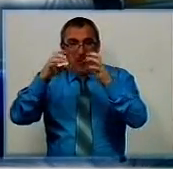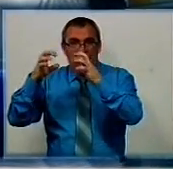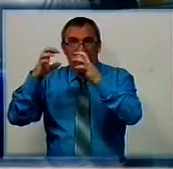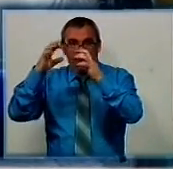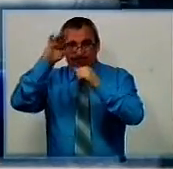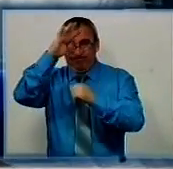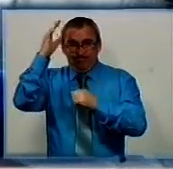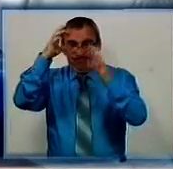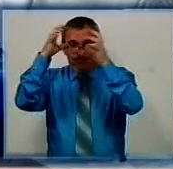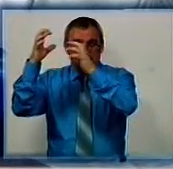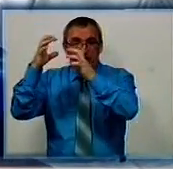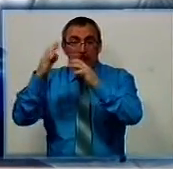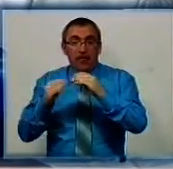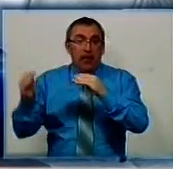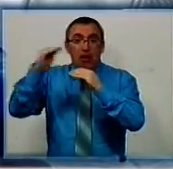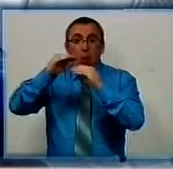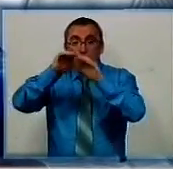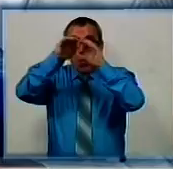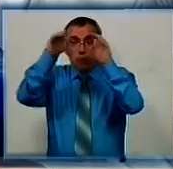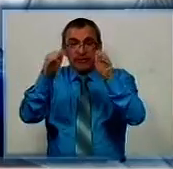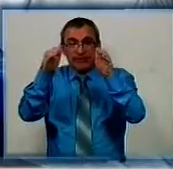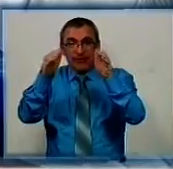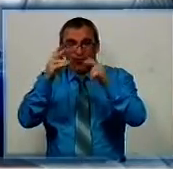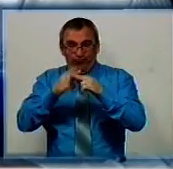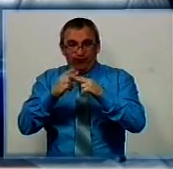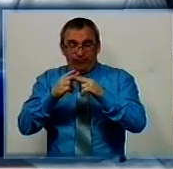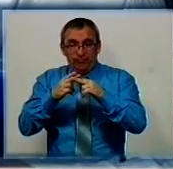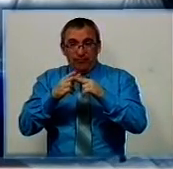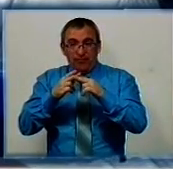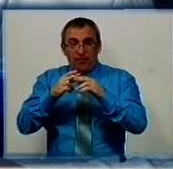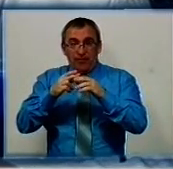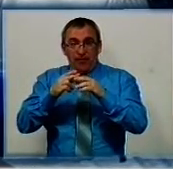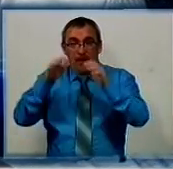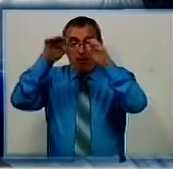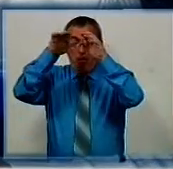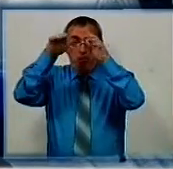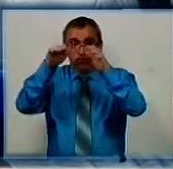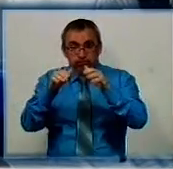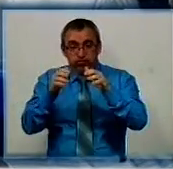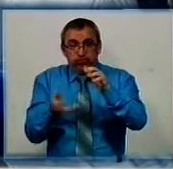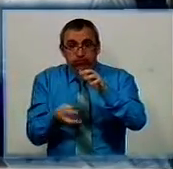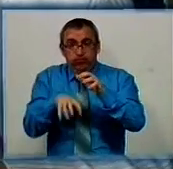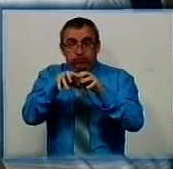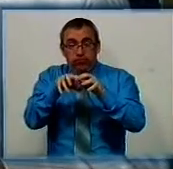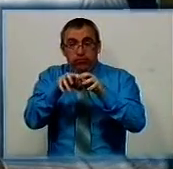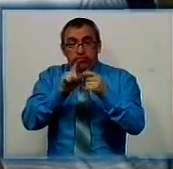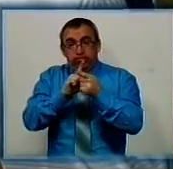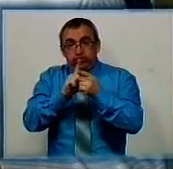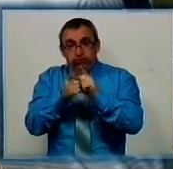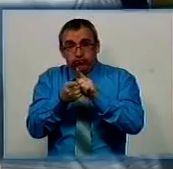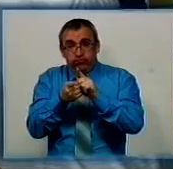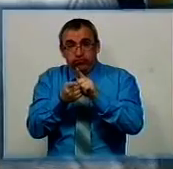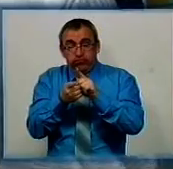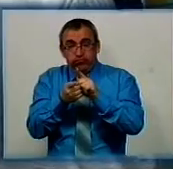створюється над установкою, і потім опускається на цю установку, починає там конденсуватися, тобто